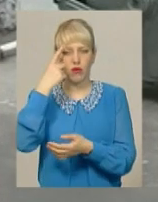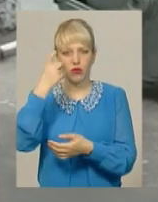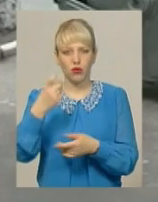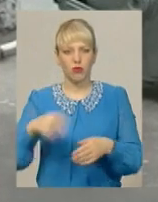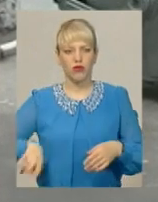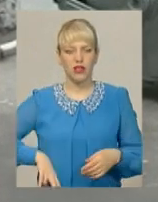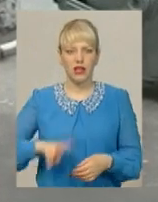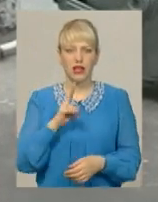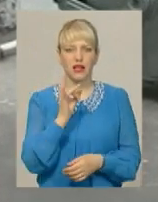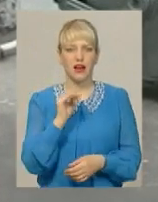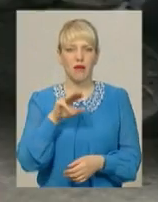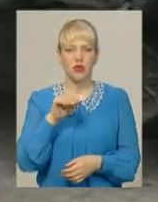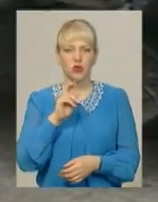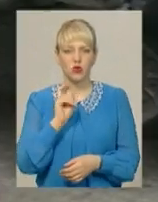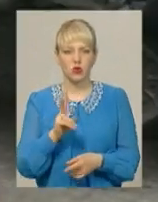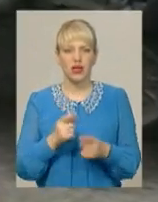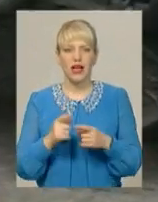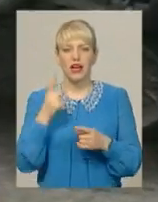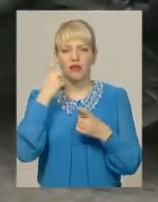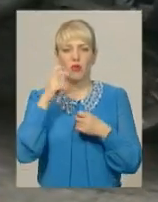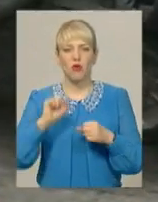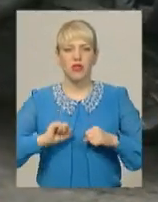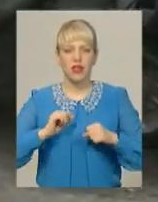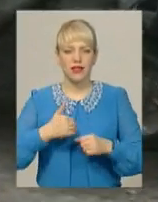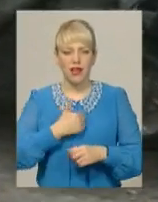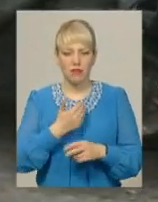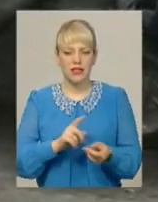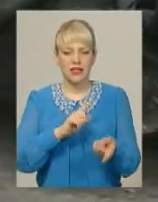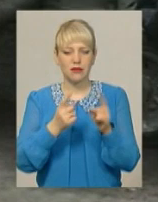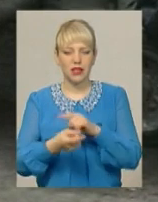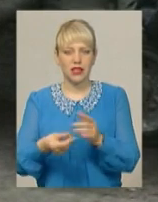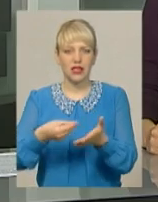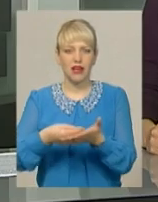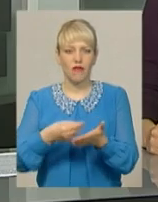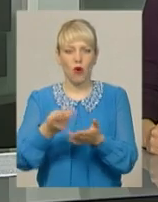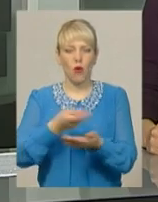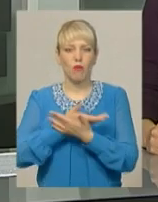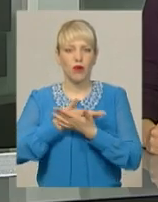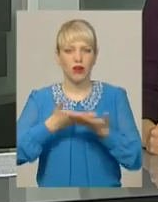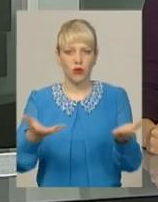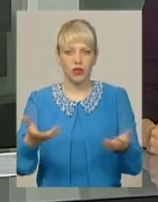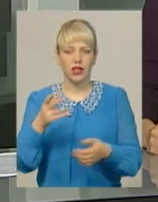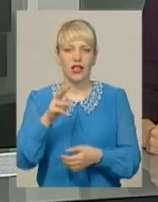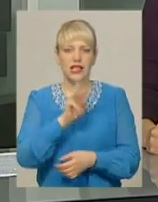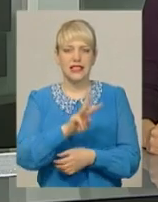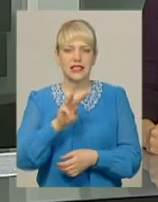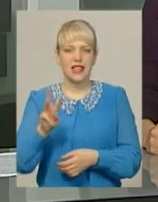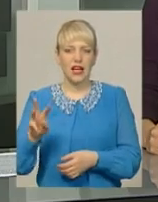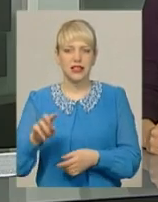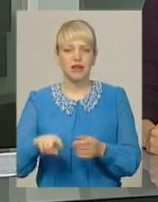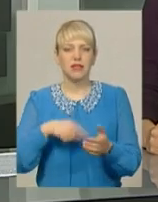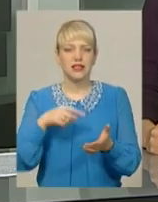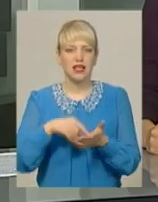Владислав Кривенчук. Інформацію про намір змінити тариф оприлюднили і на офіційному сайті Хмельницької міської ради. Згідно з цим